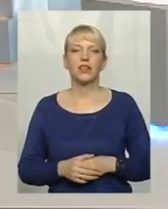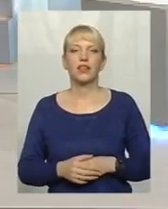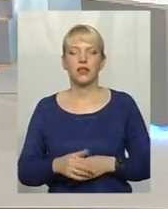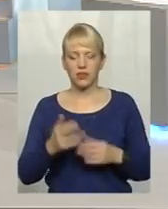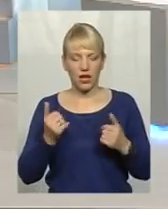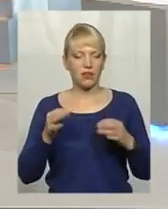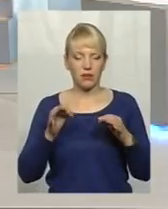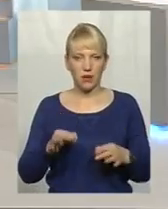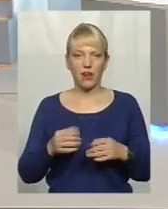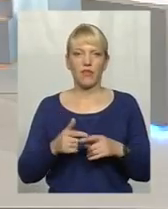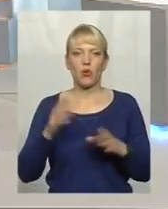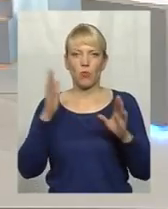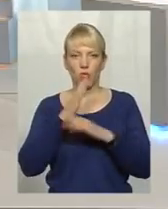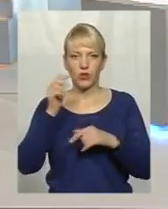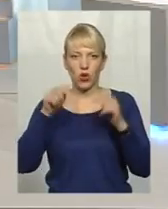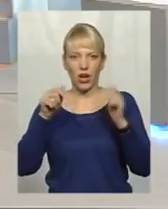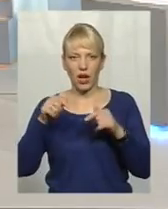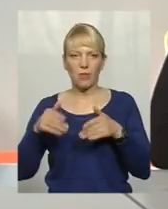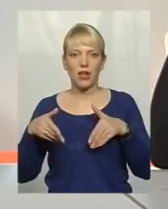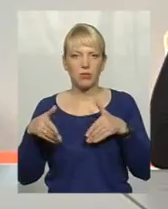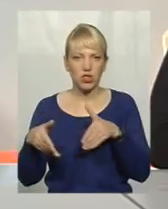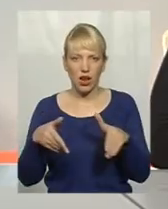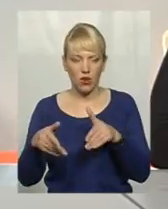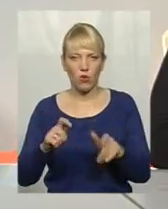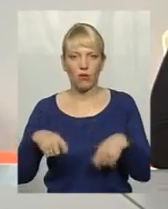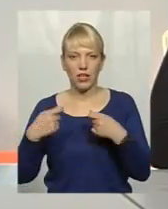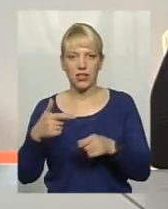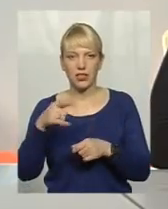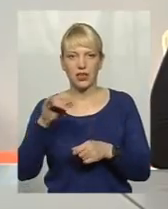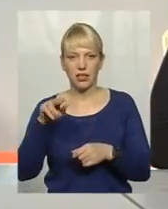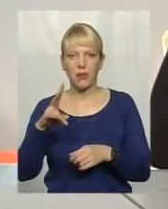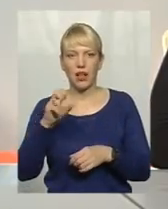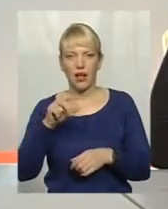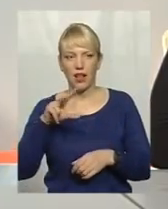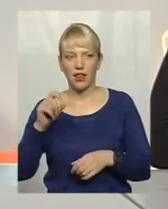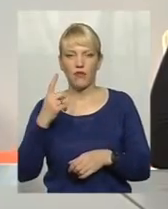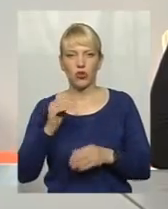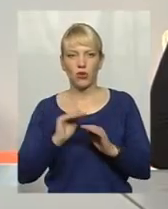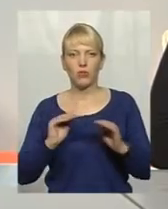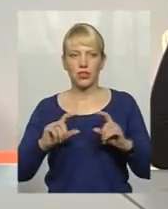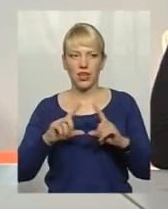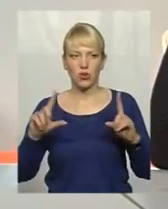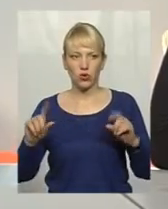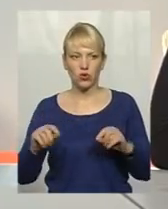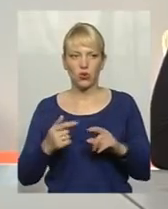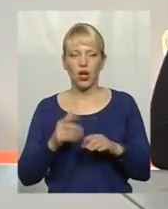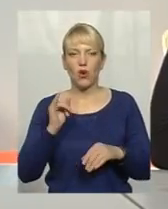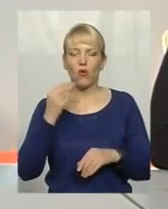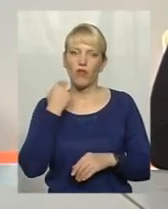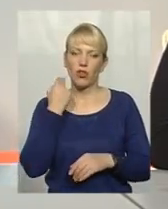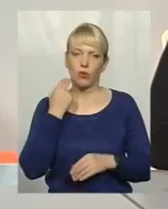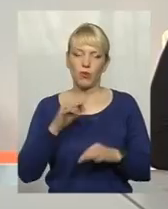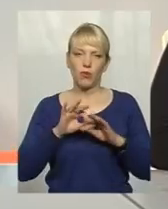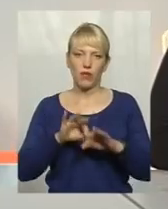повітрянокрапельний. Але в одному садочку, скажімо так, в Великобританії